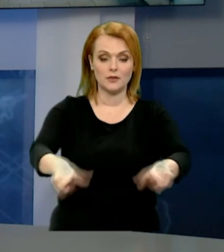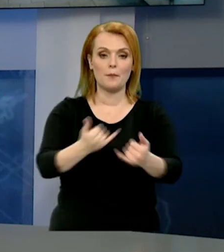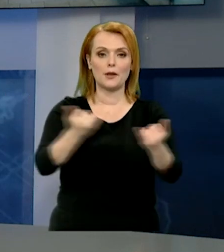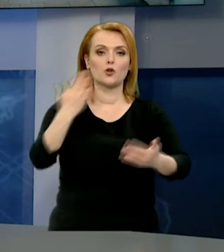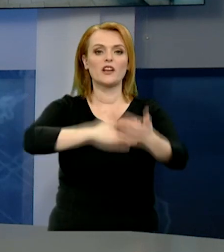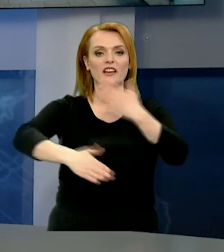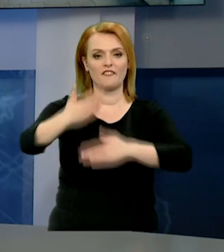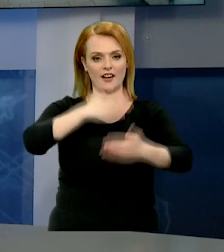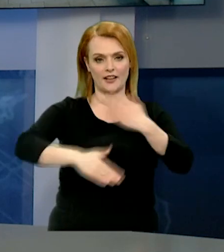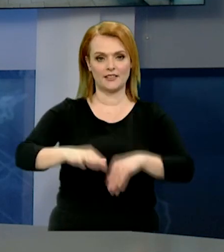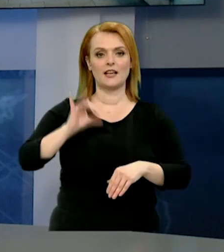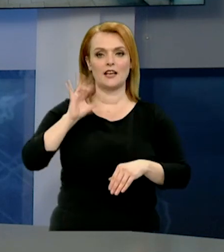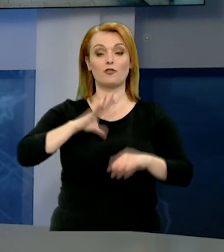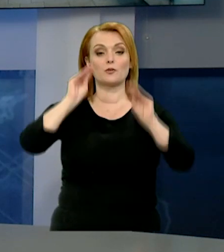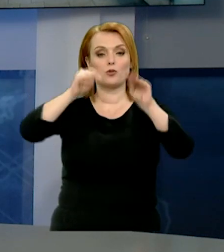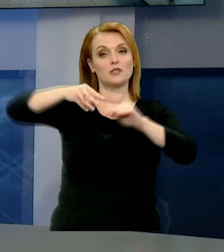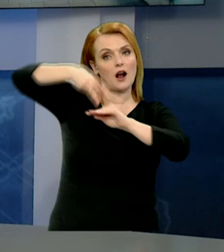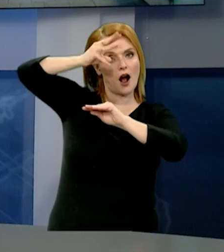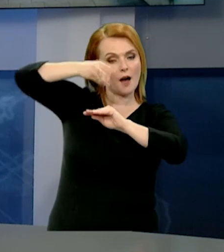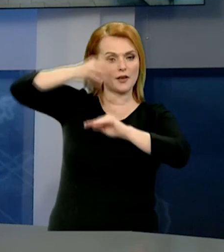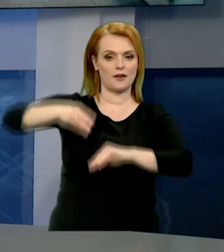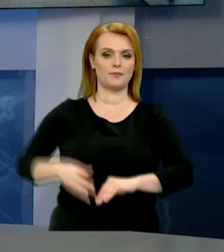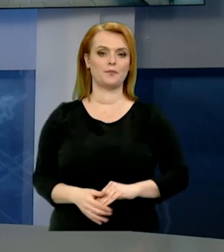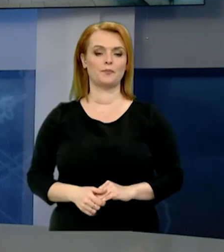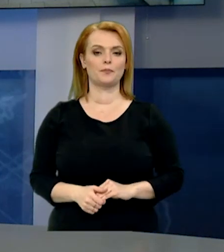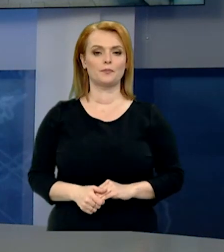subterane au fost instalate și camere de supraveghere video.